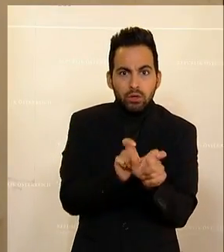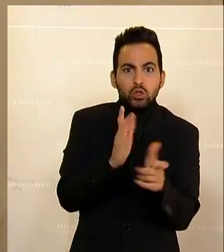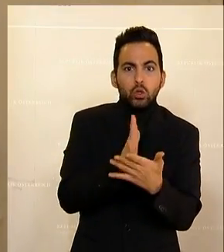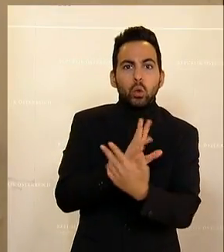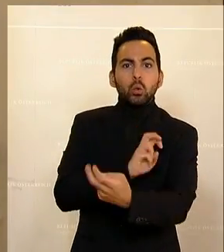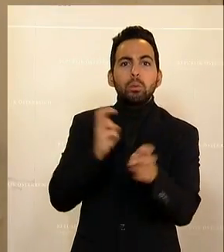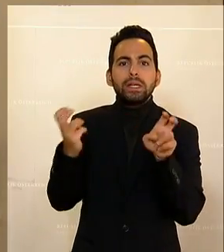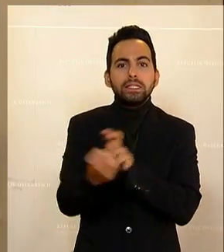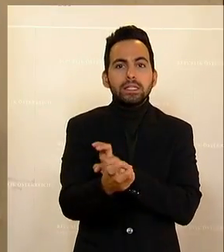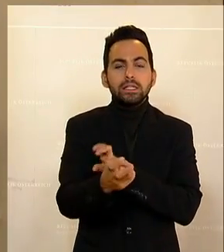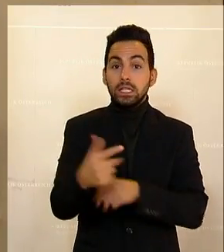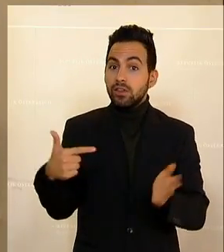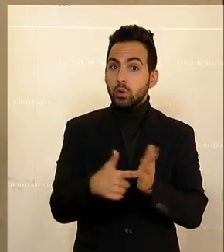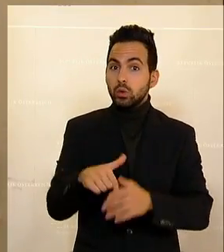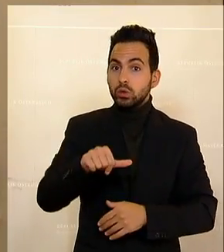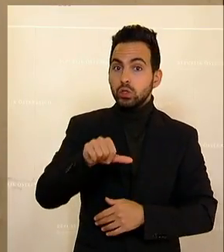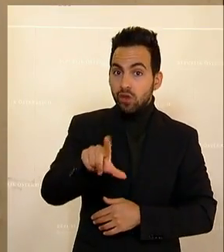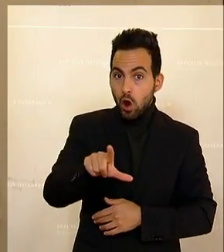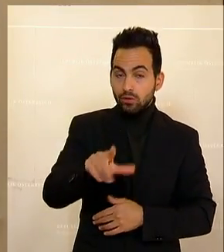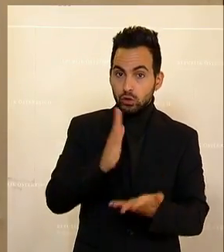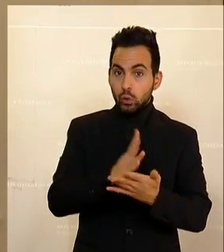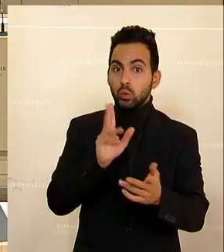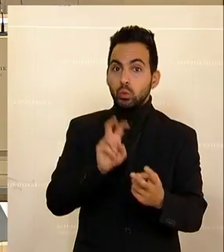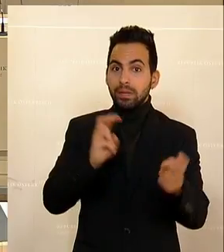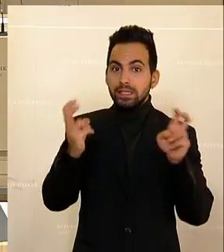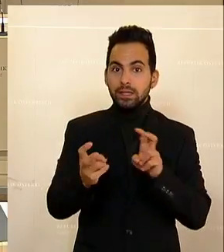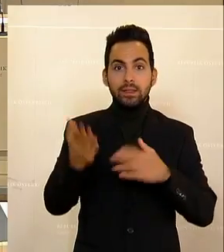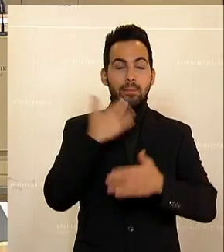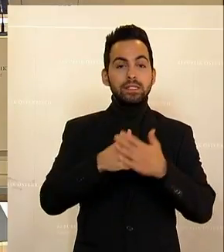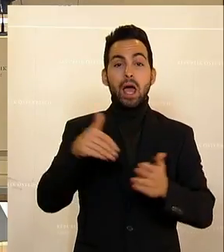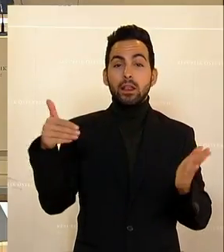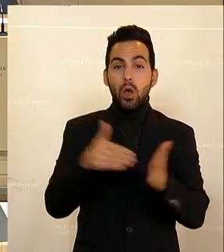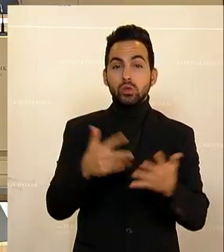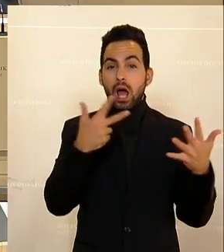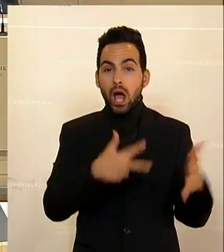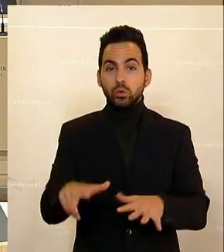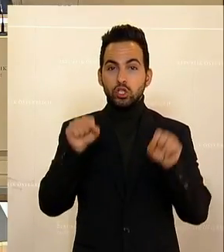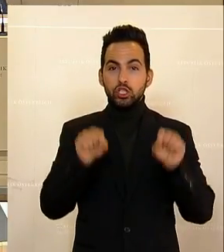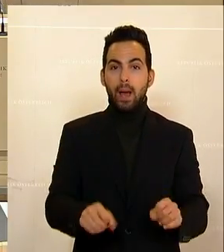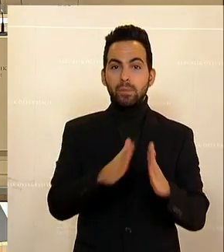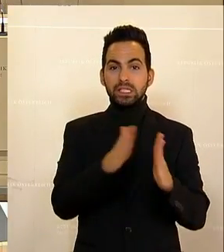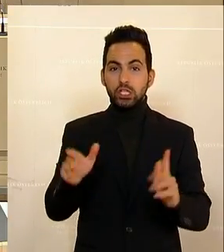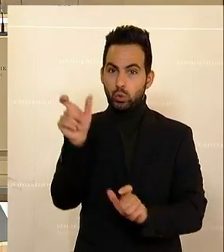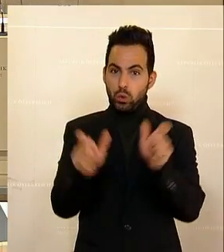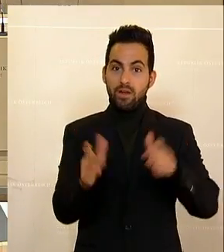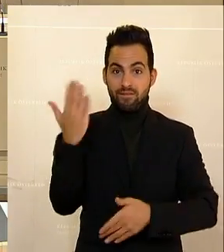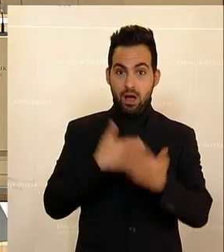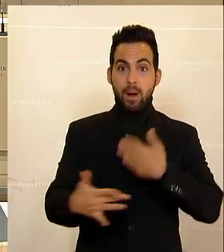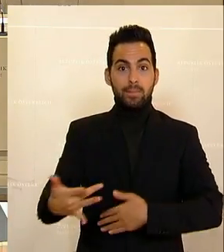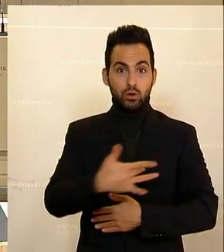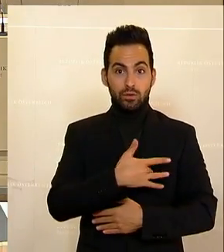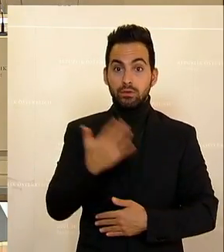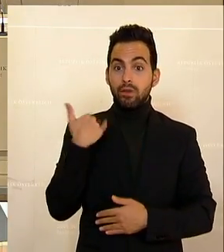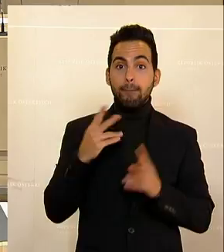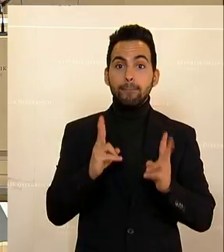Ziemlich wortident im Jahr 2012. Damals waren 1.800 Stamm-Saison-E-Frage betroffen, die die